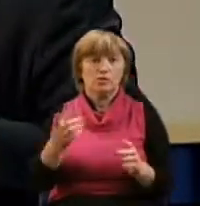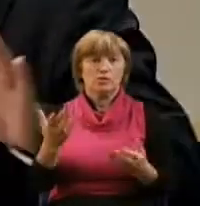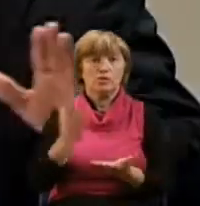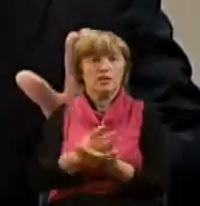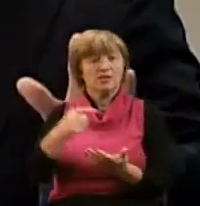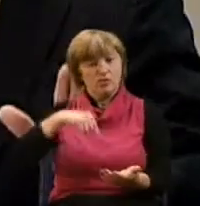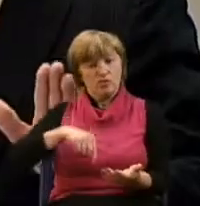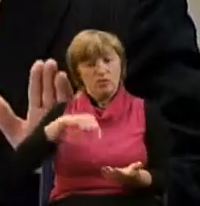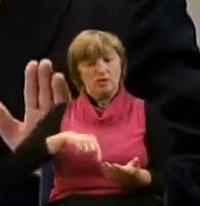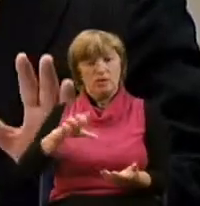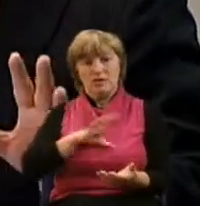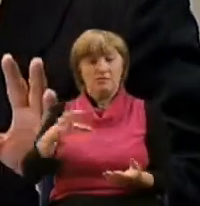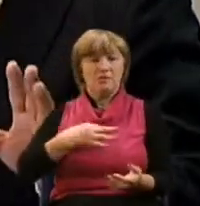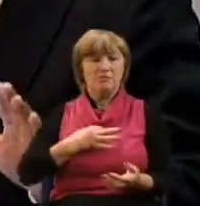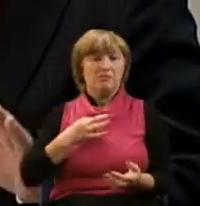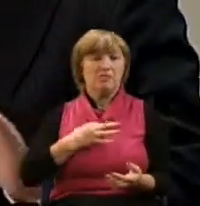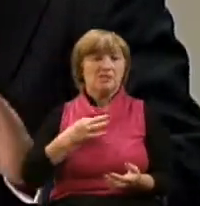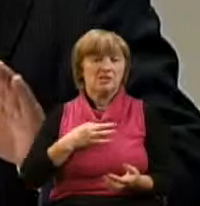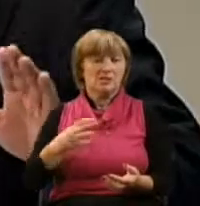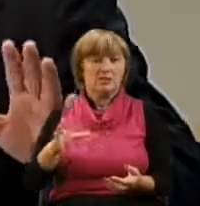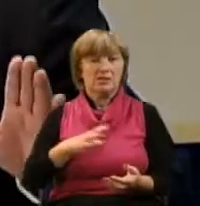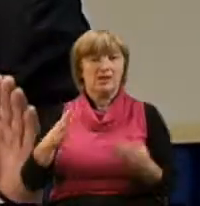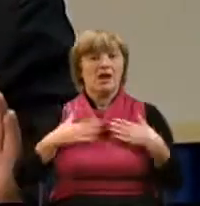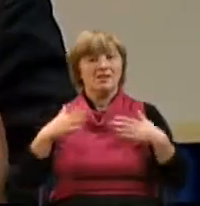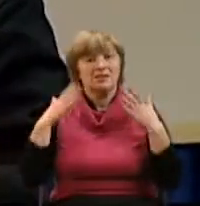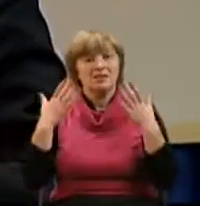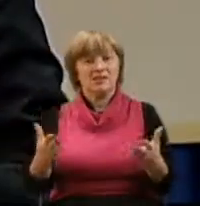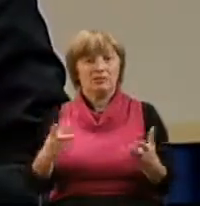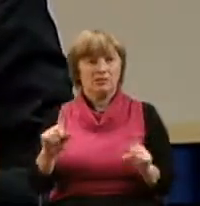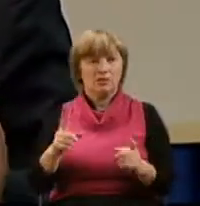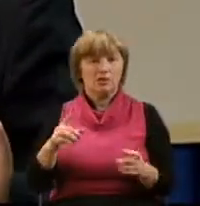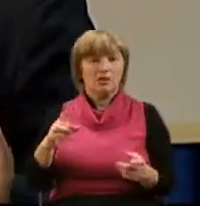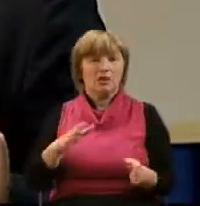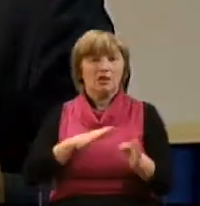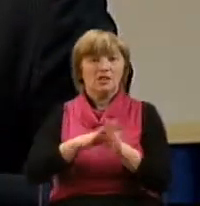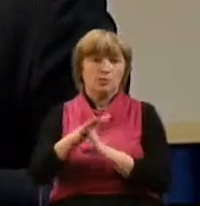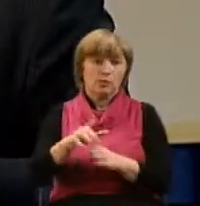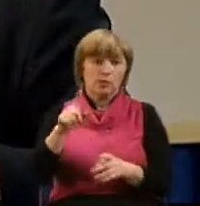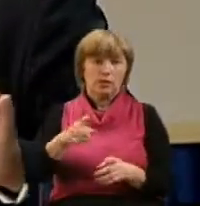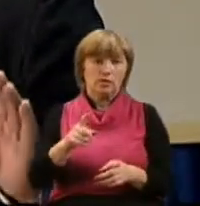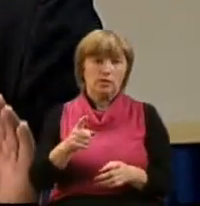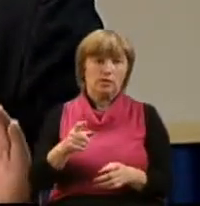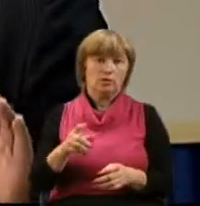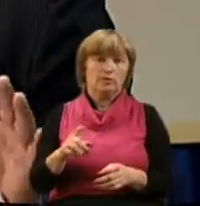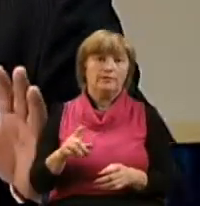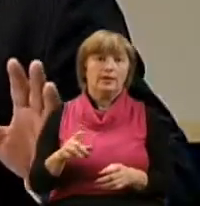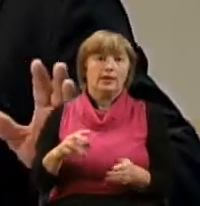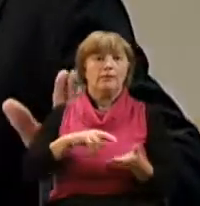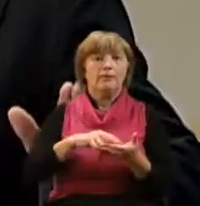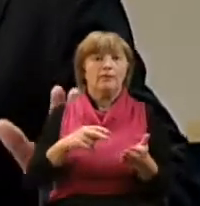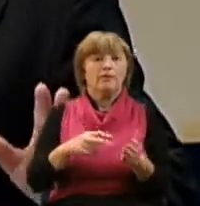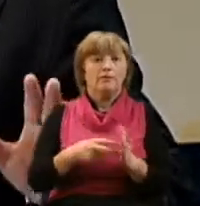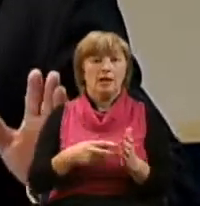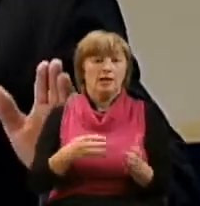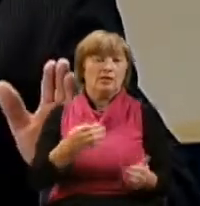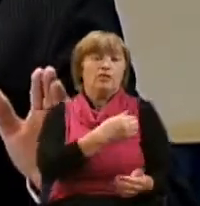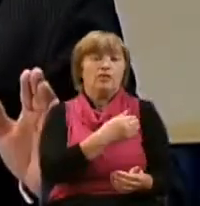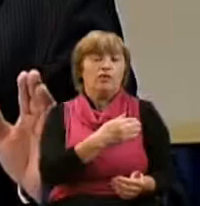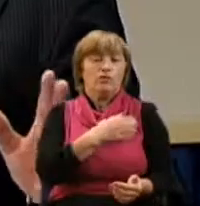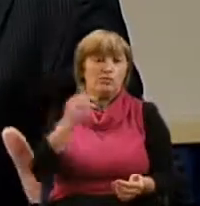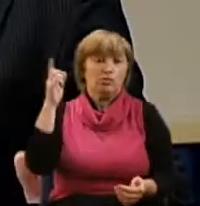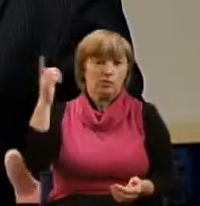Не быть пассивными, но быть активными в том, чтобы исполнить то предназначение и ту волю,